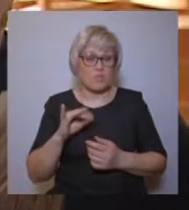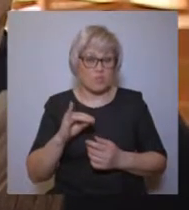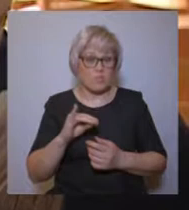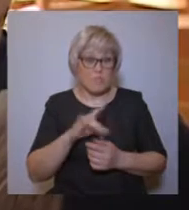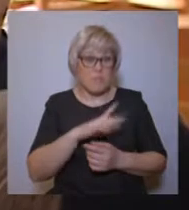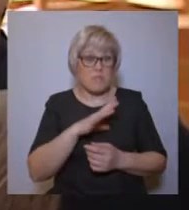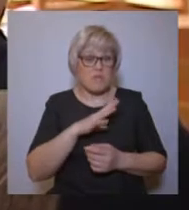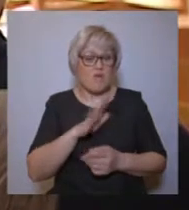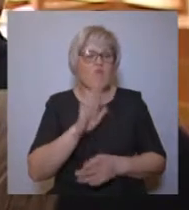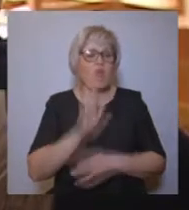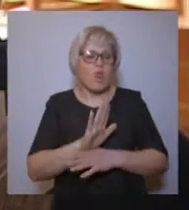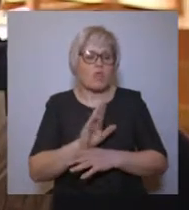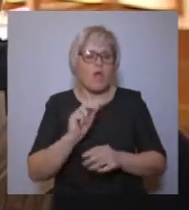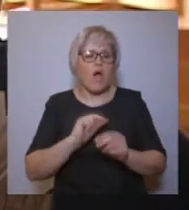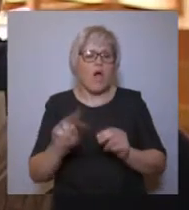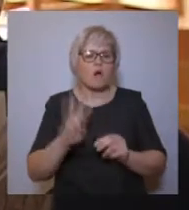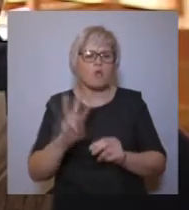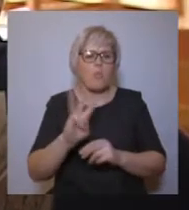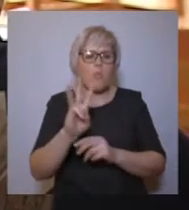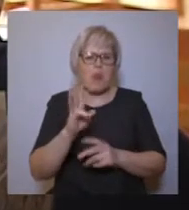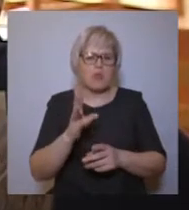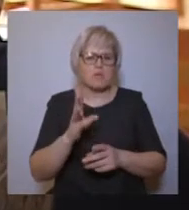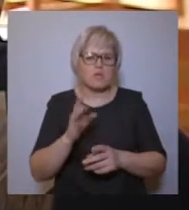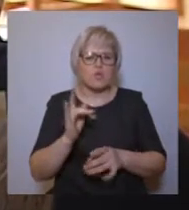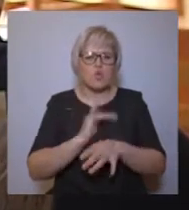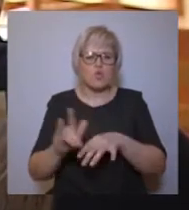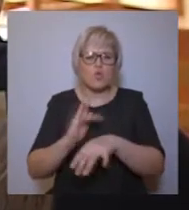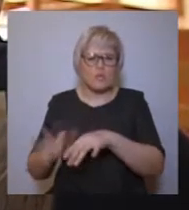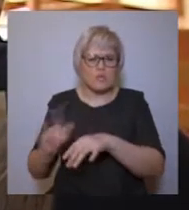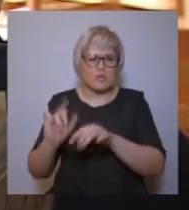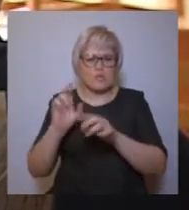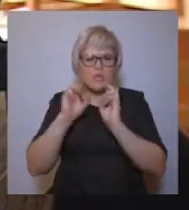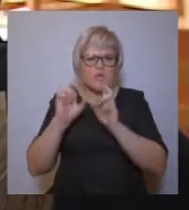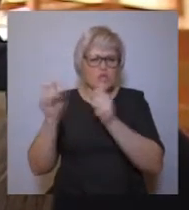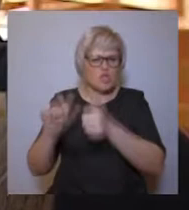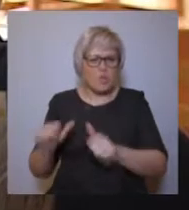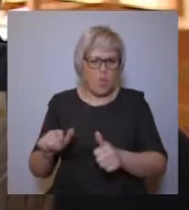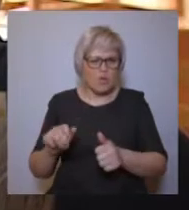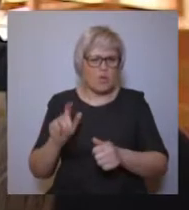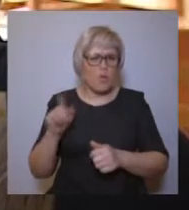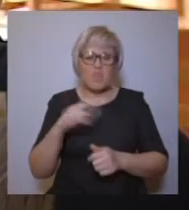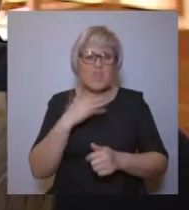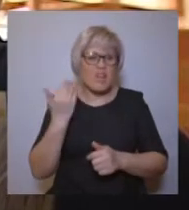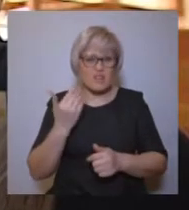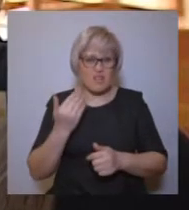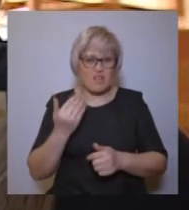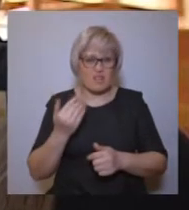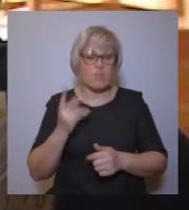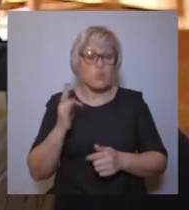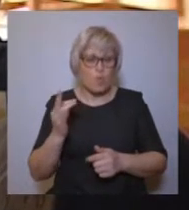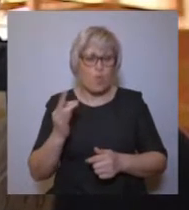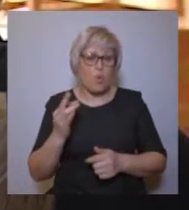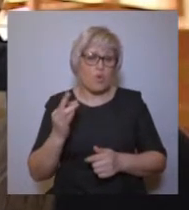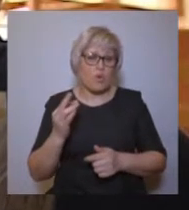из монахов или священников человека доброго, великим уехать вниз в Великой реке Обида Березовая, и далее, где найдут по юртам